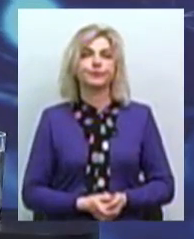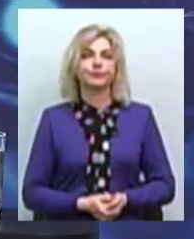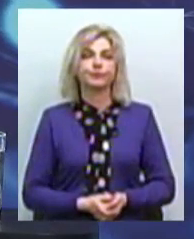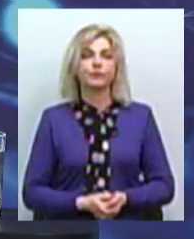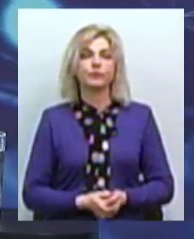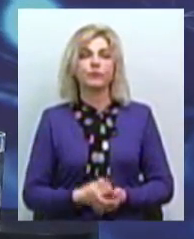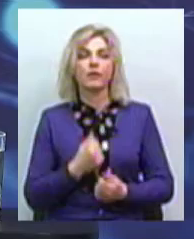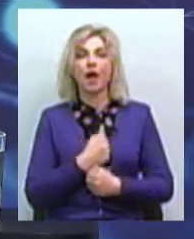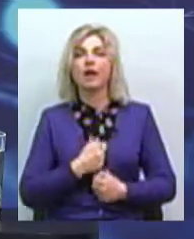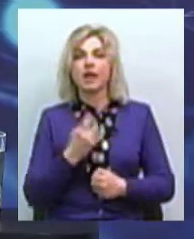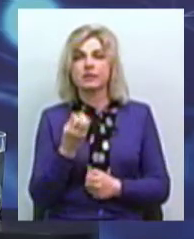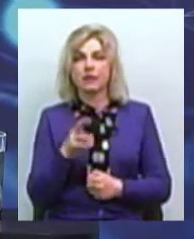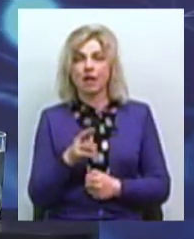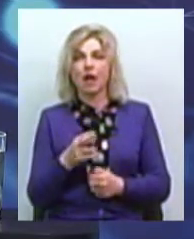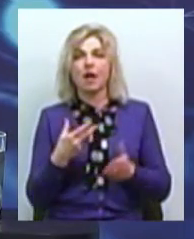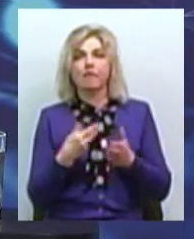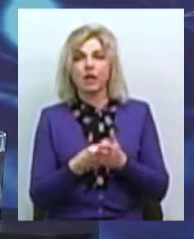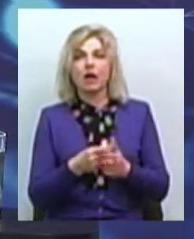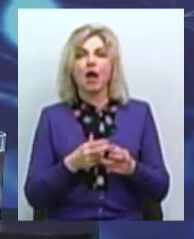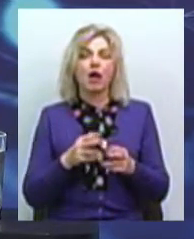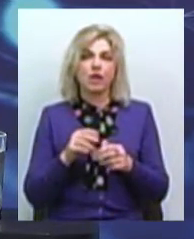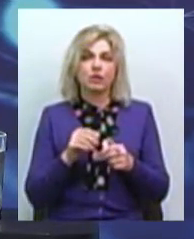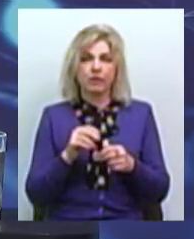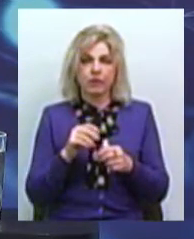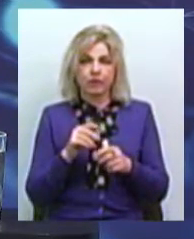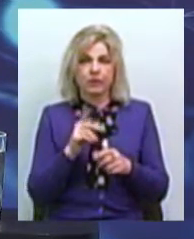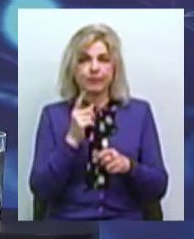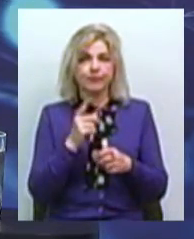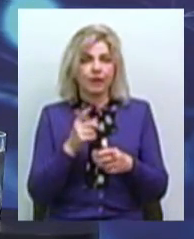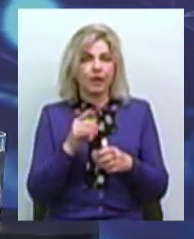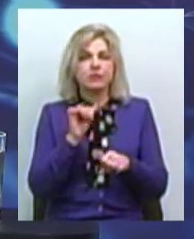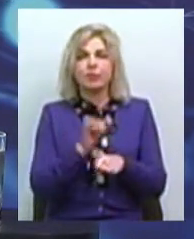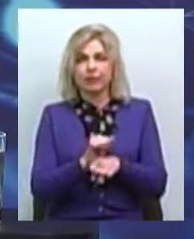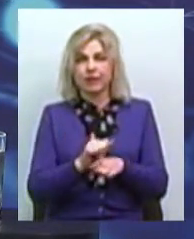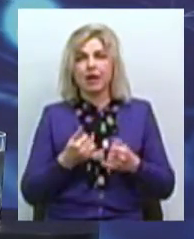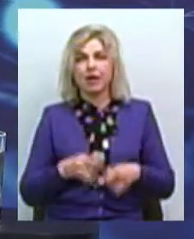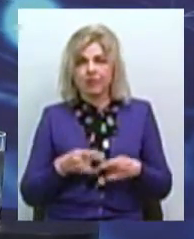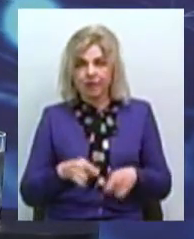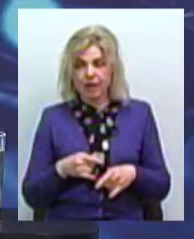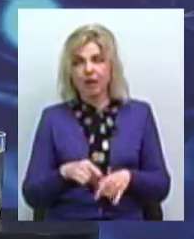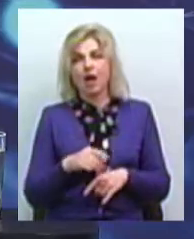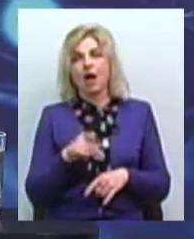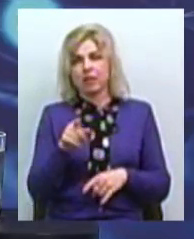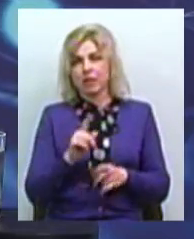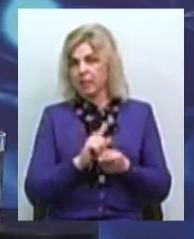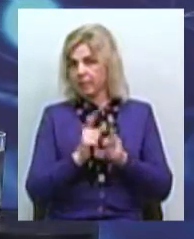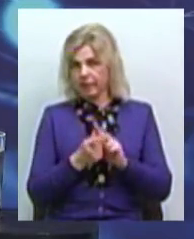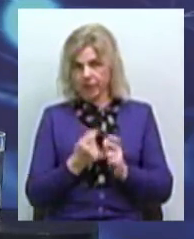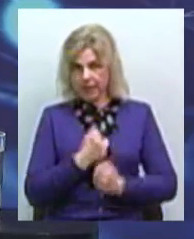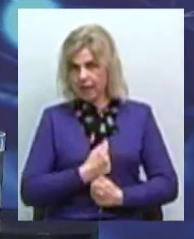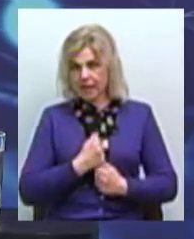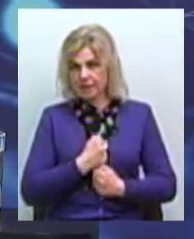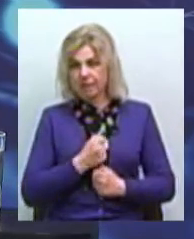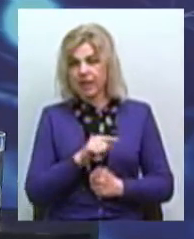агресії стерилізація виключає розмноження тварин. А як це впливає на їх поведінку? Чи не стають вони більш агресивними ті